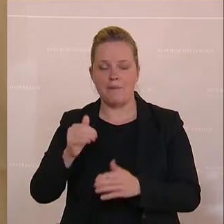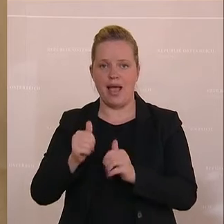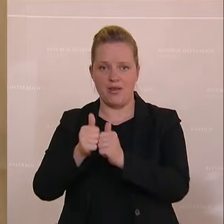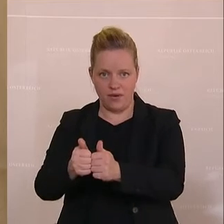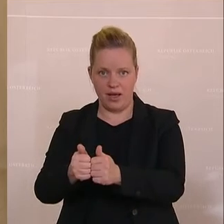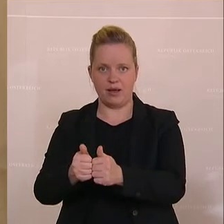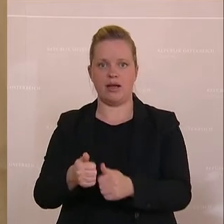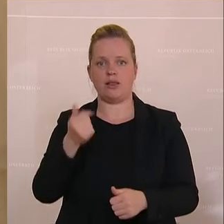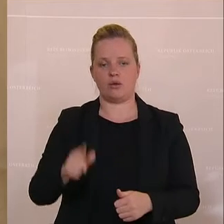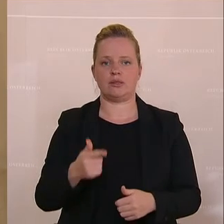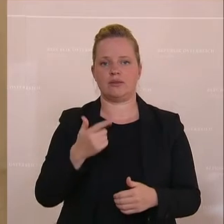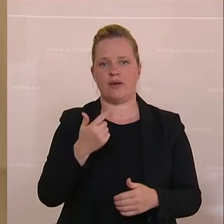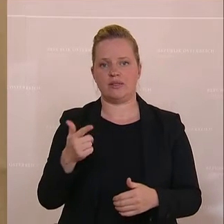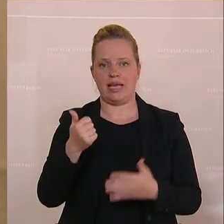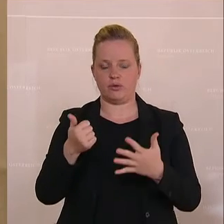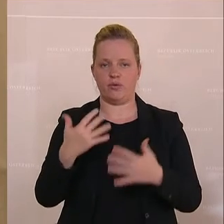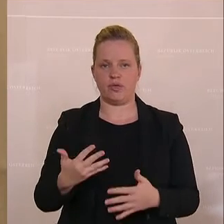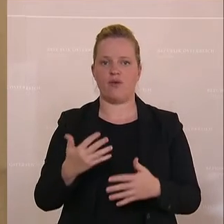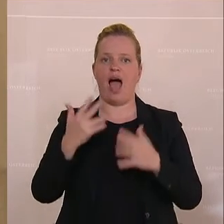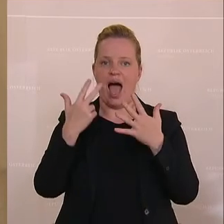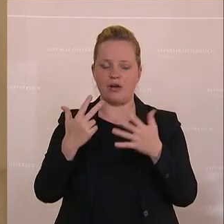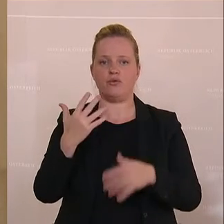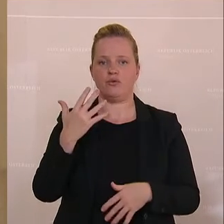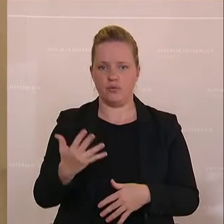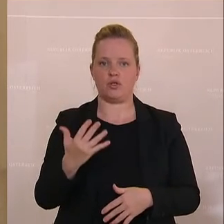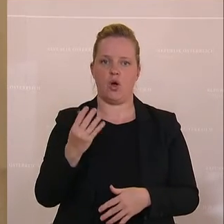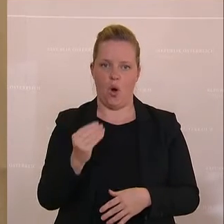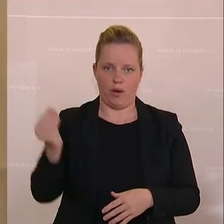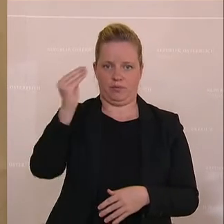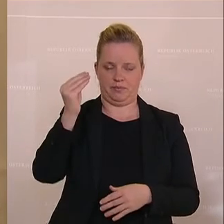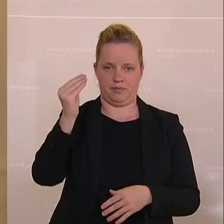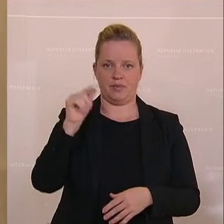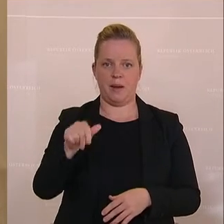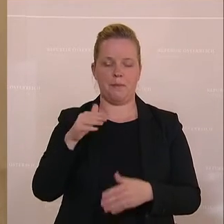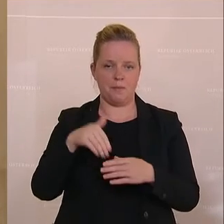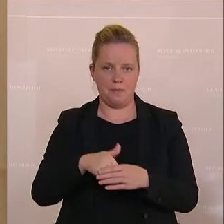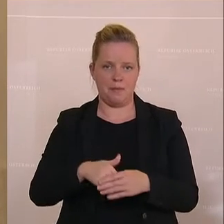.656 auf 1.856 Euro. Meine Damen und Herren,